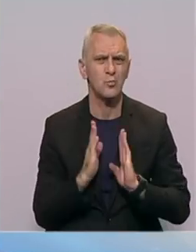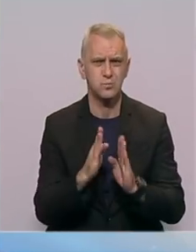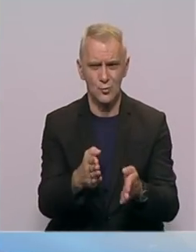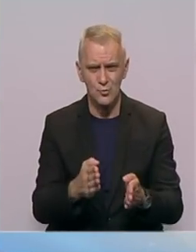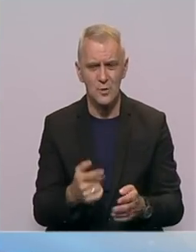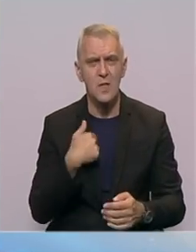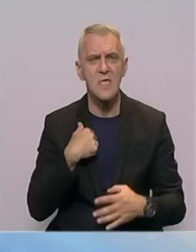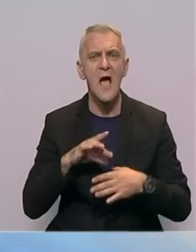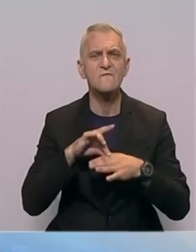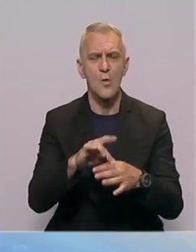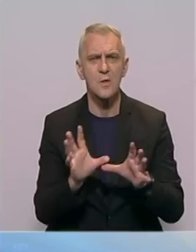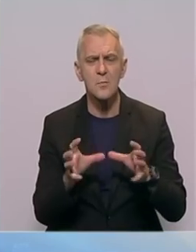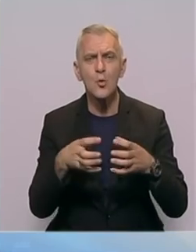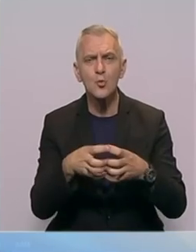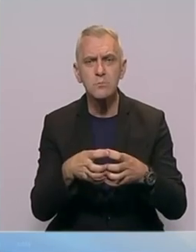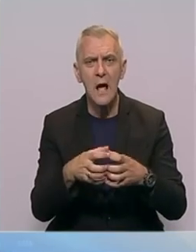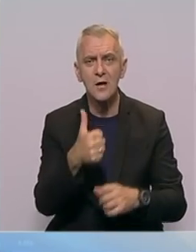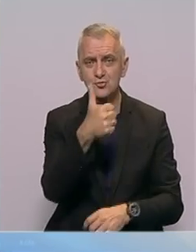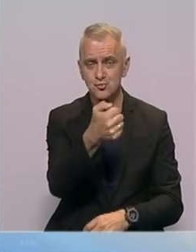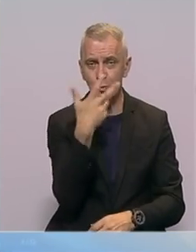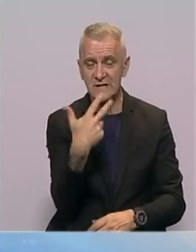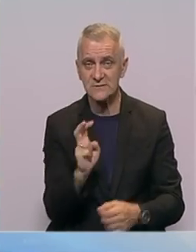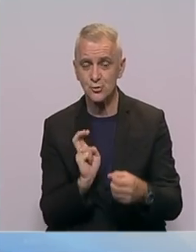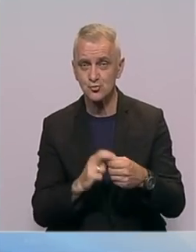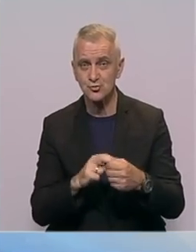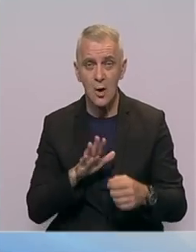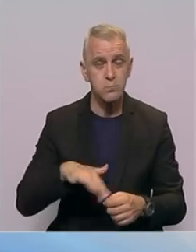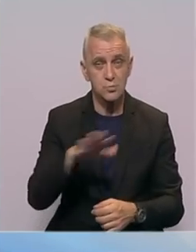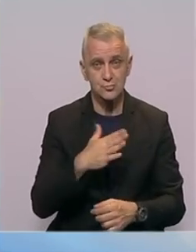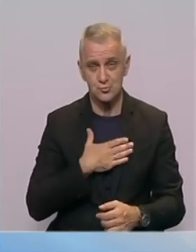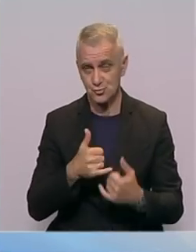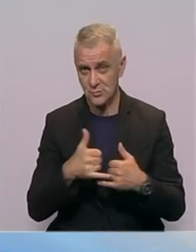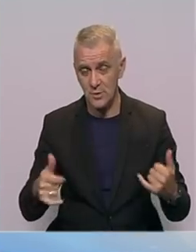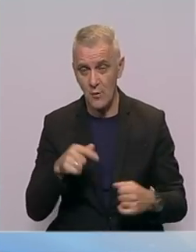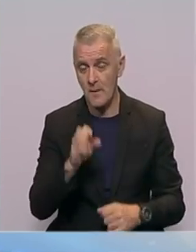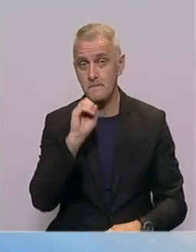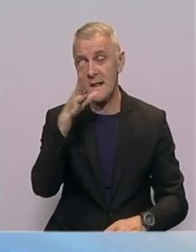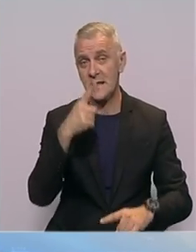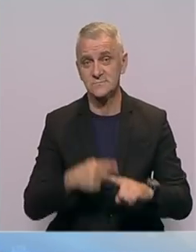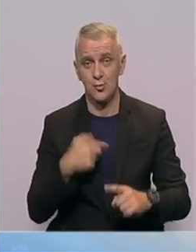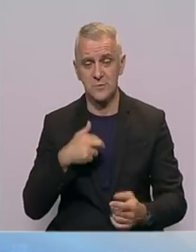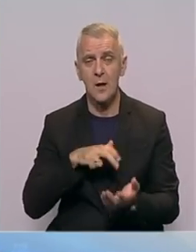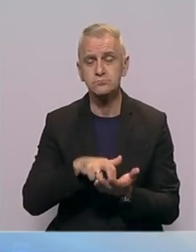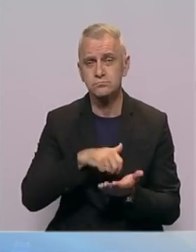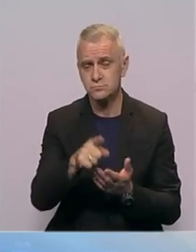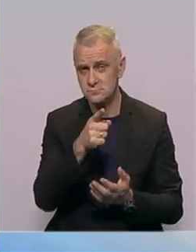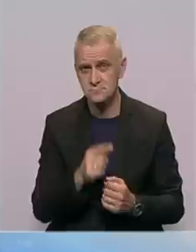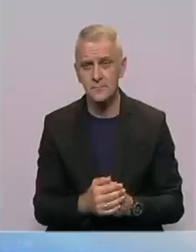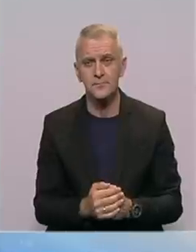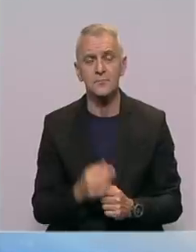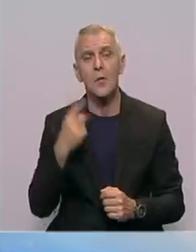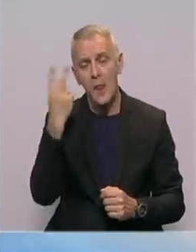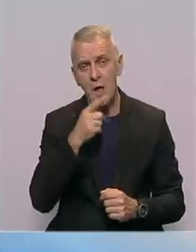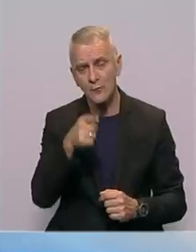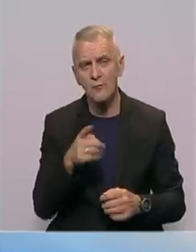Ja vodim grupu od 130 učesnika sa područja naše grada, evo, 15. put učestujemo na mašu mira. Naravno, da u